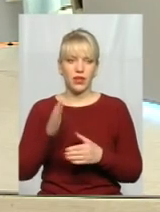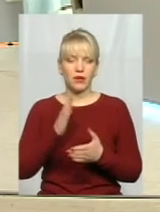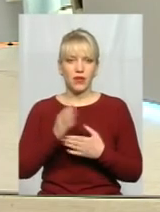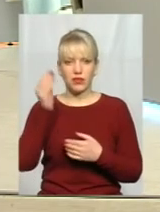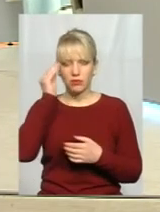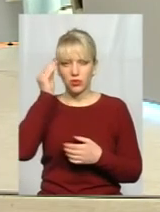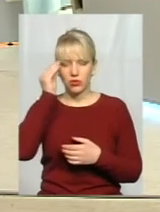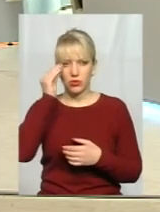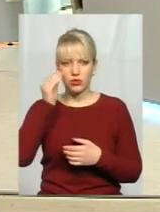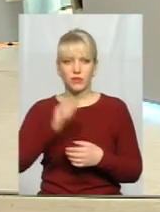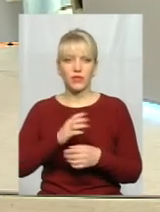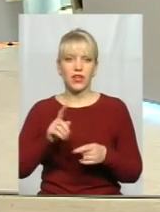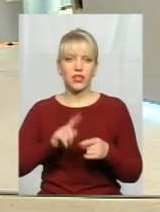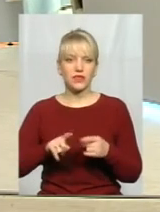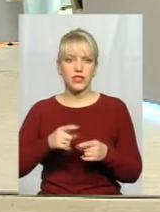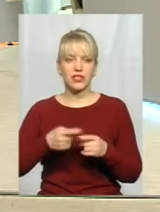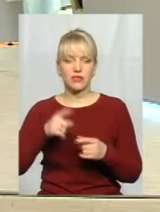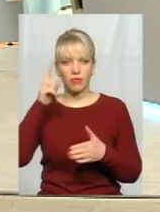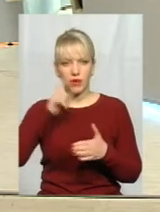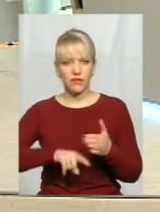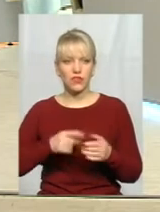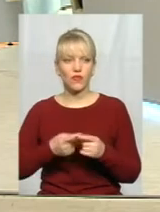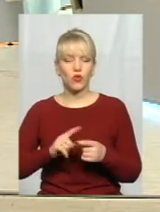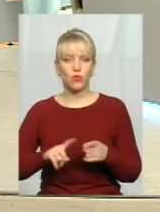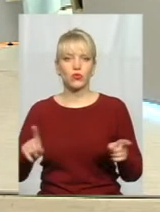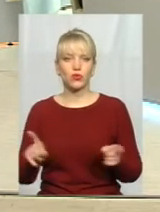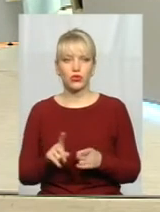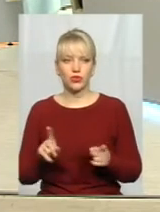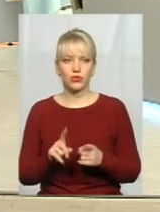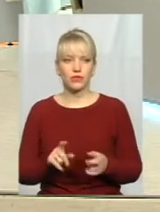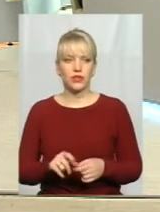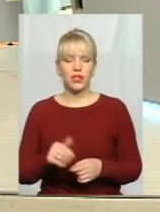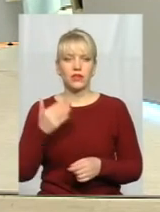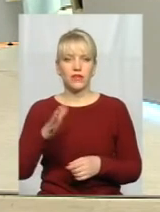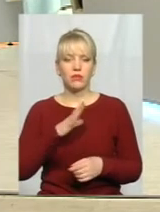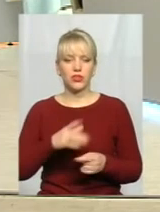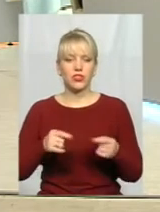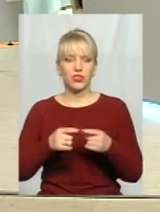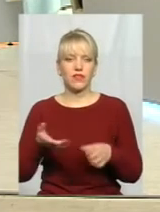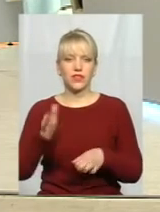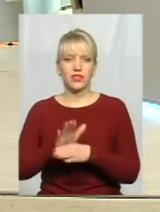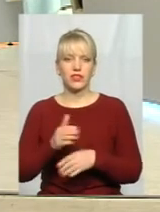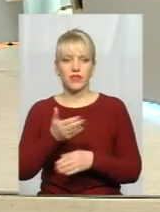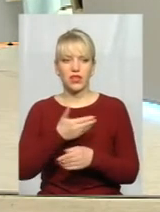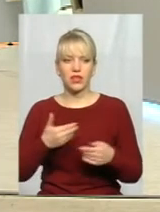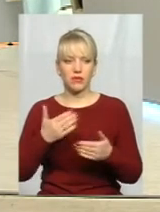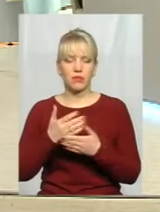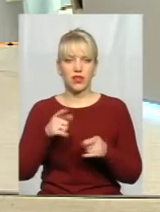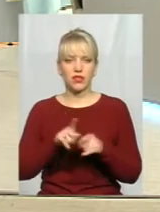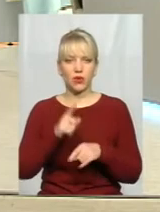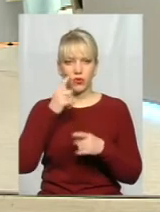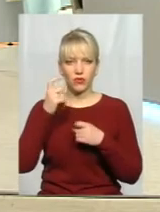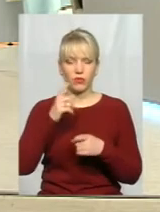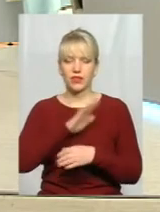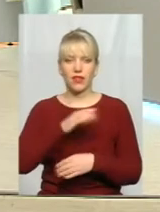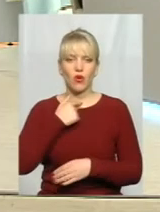підозру, а швидше за все впевненість в тому, що вам була чітка вказівка, і ми мали цю інформацію не